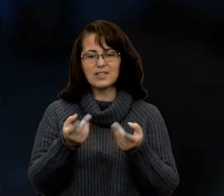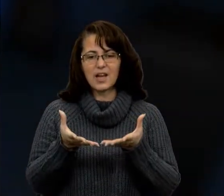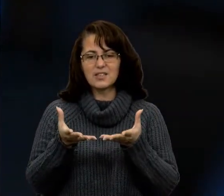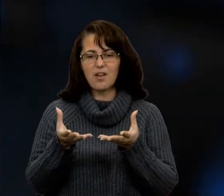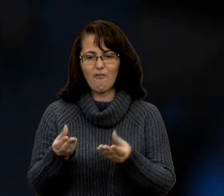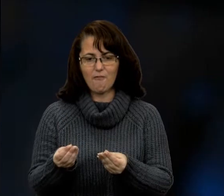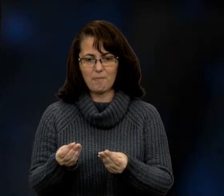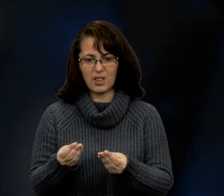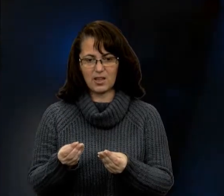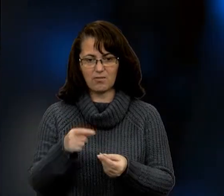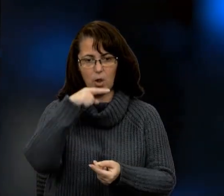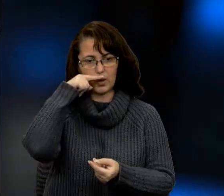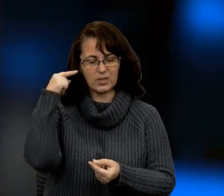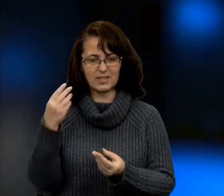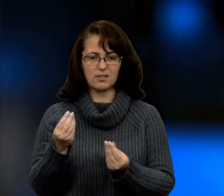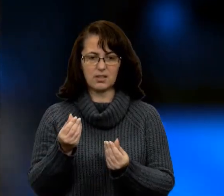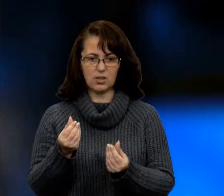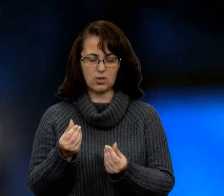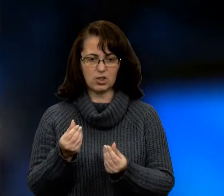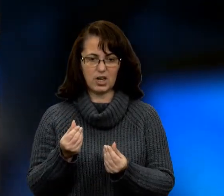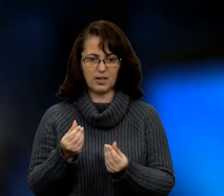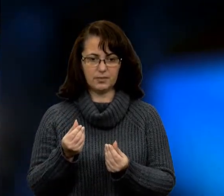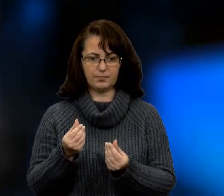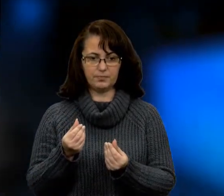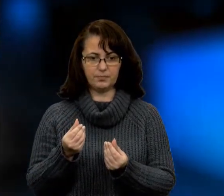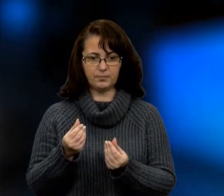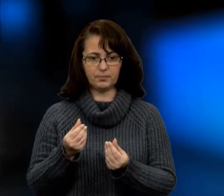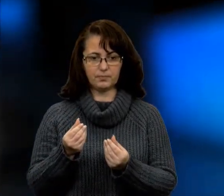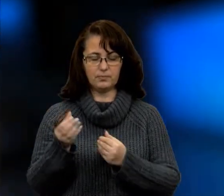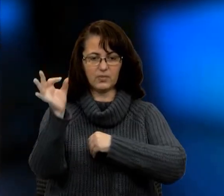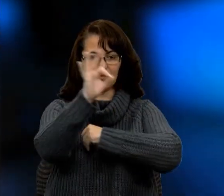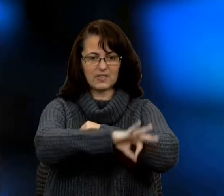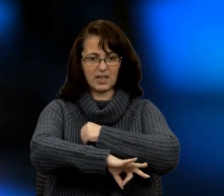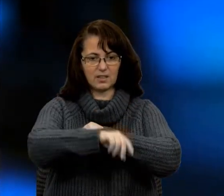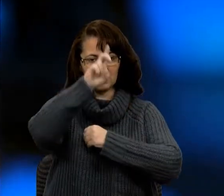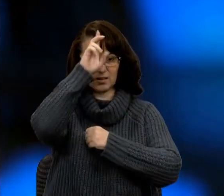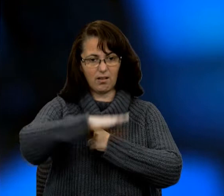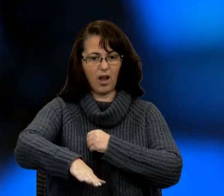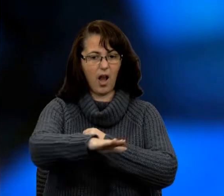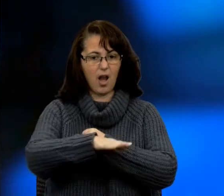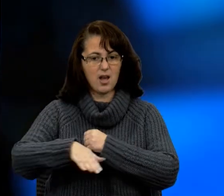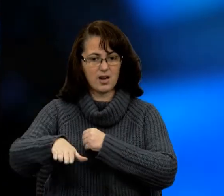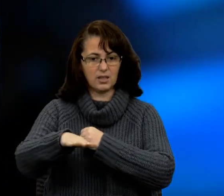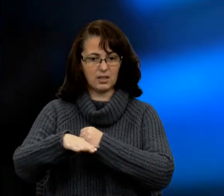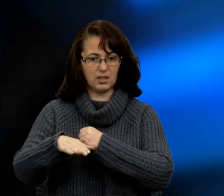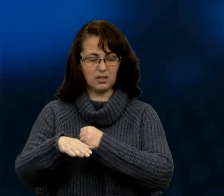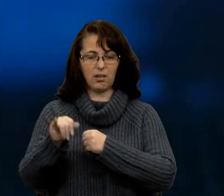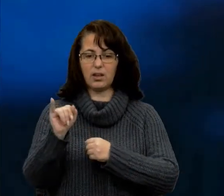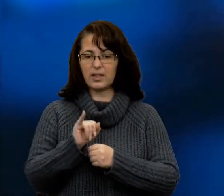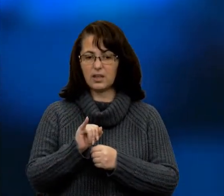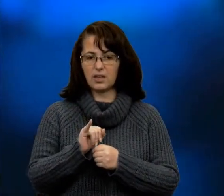російських грошей в західних країнах і